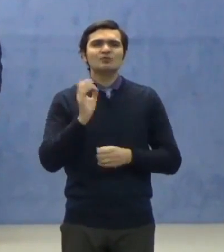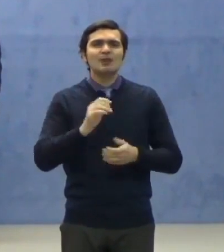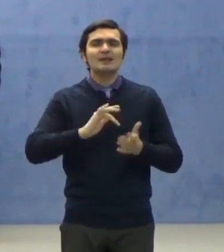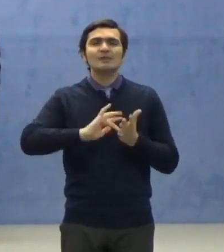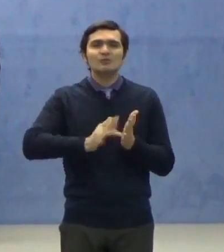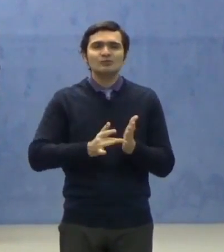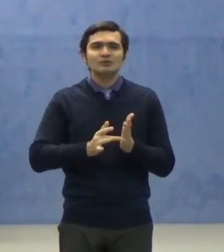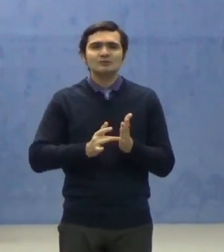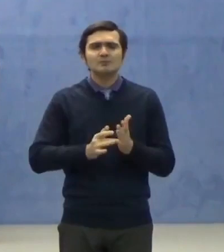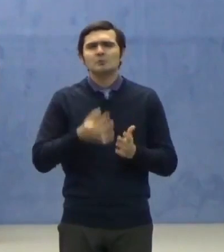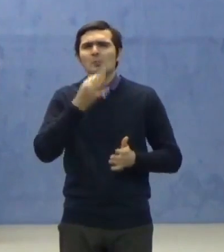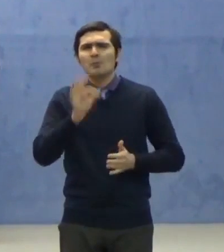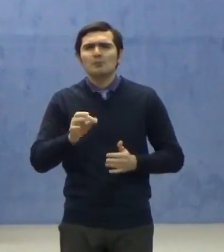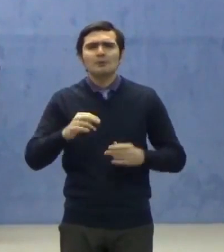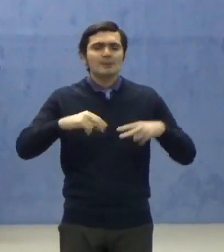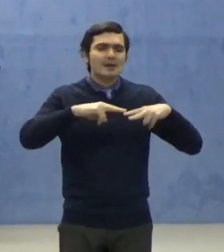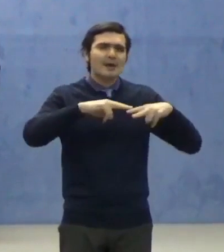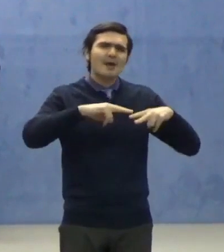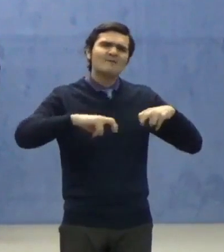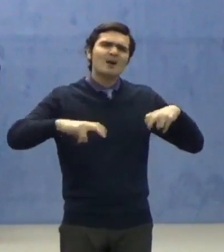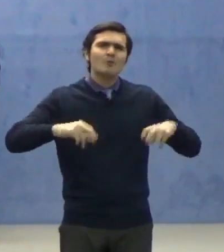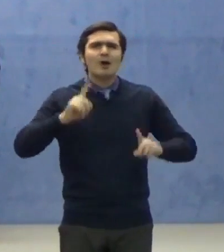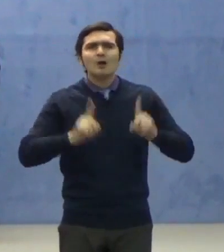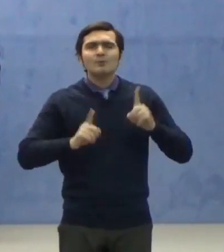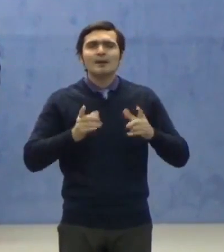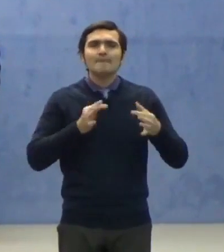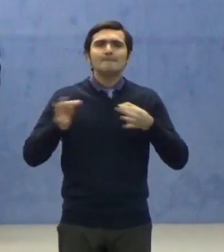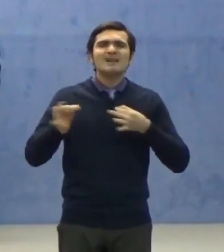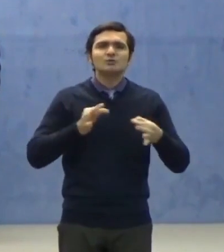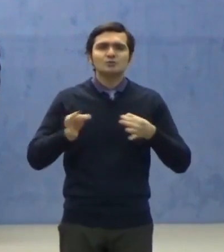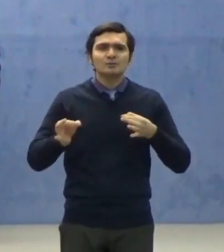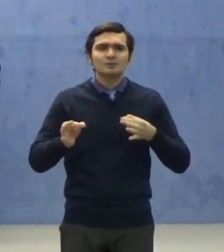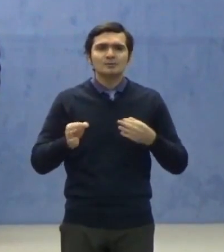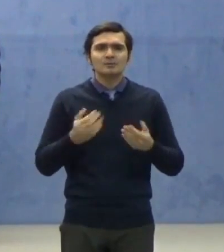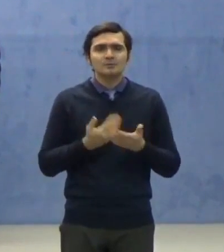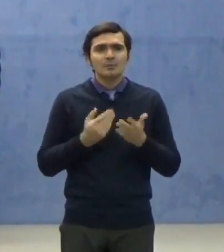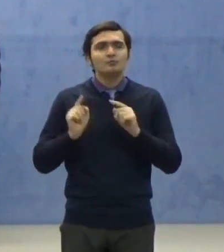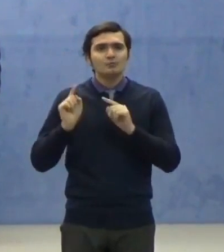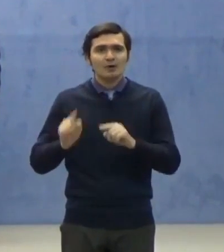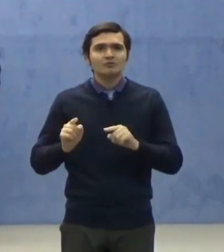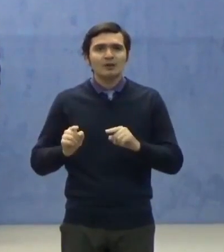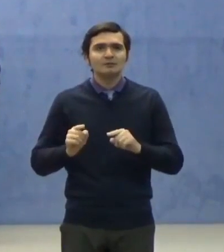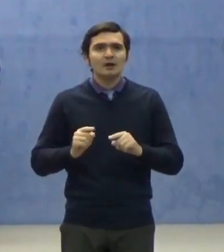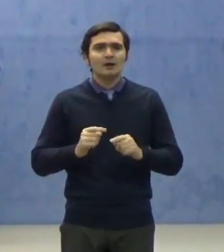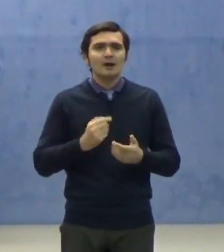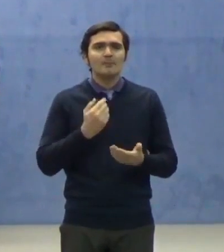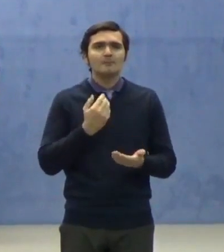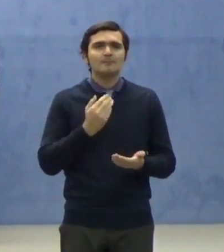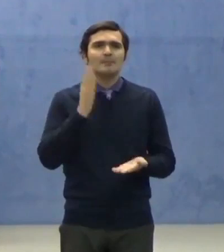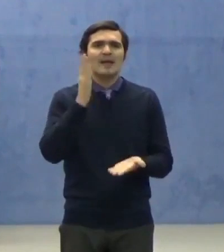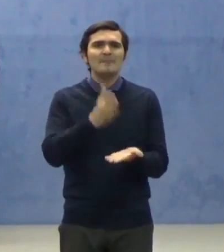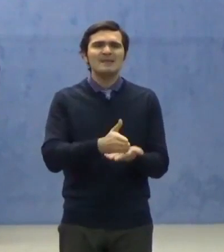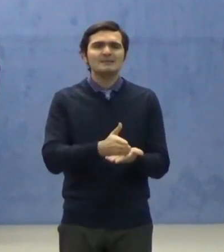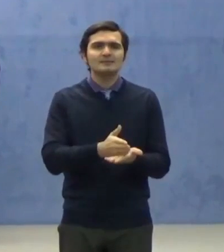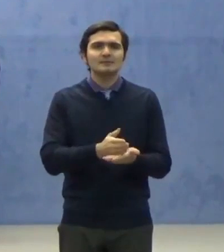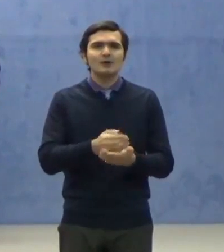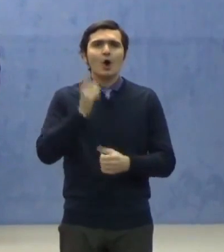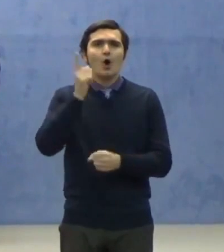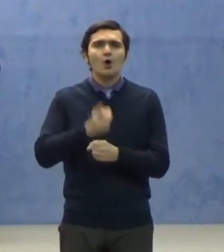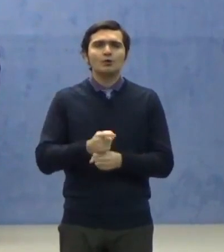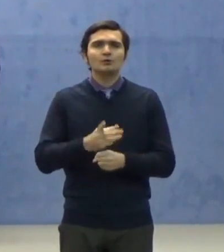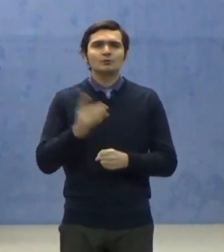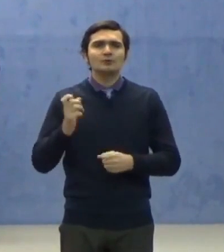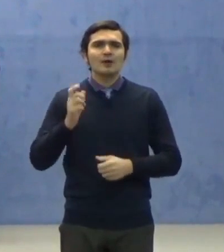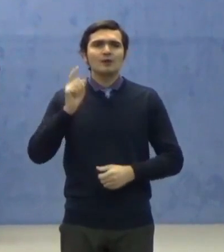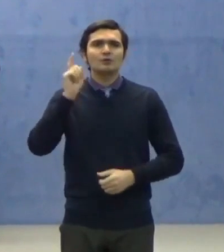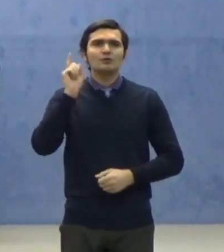evaluarea unor măsuri, astfel încât am emis ordin de comandant, ordin